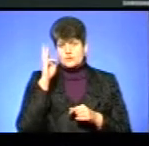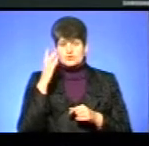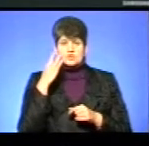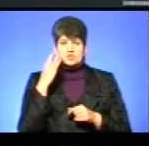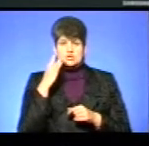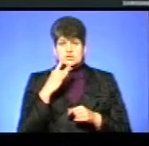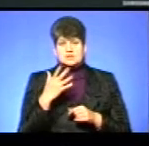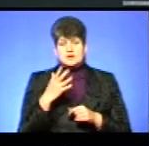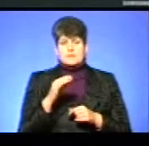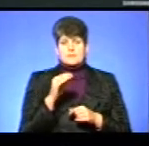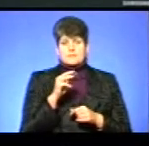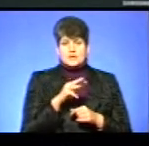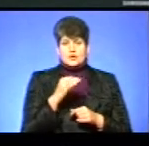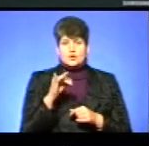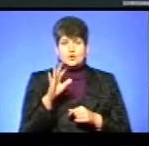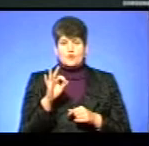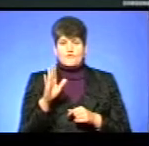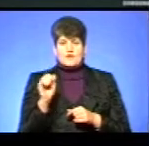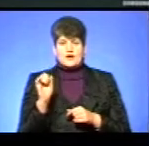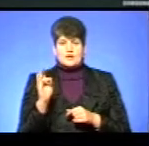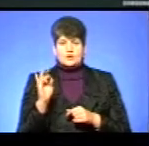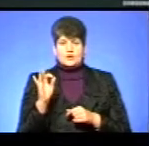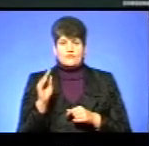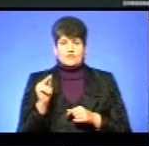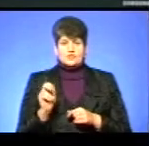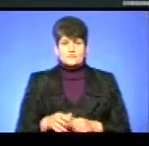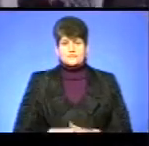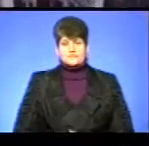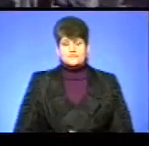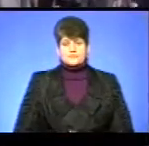Україні Марій Йованович. Богдана Сарабун розповість більше.